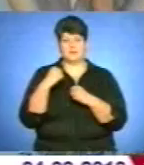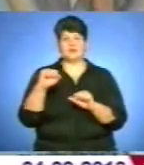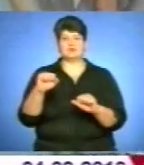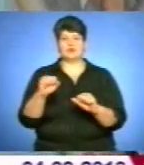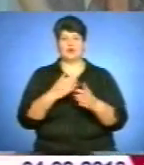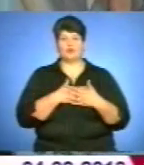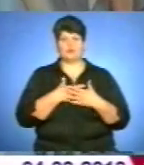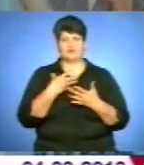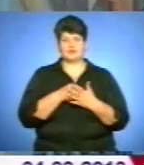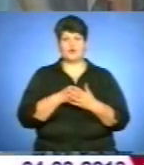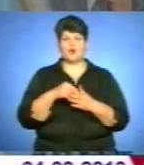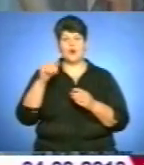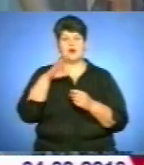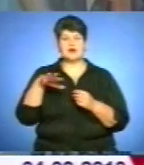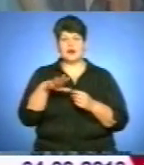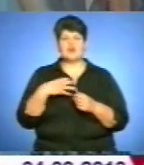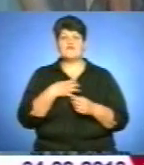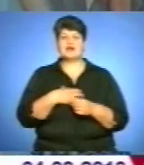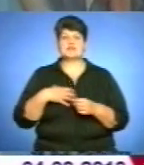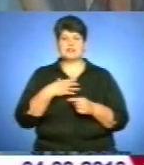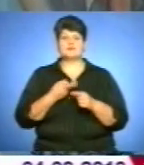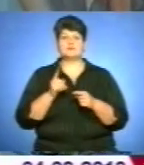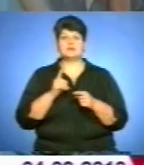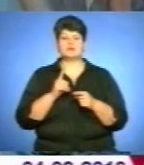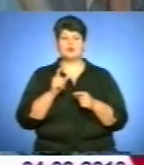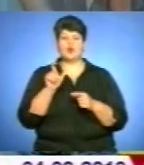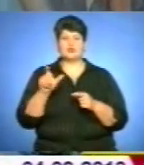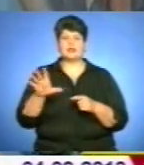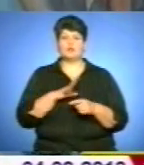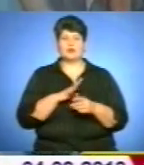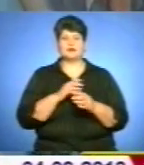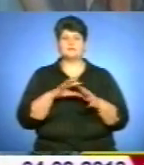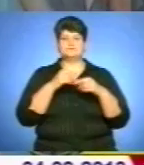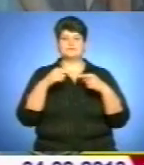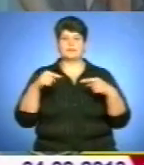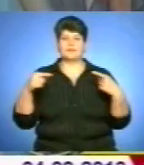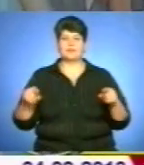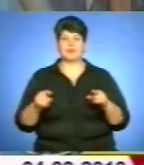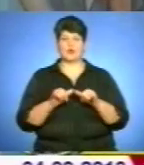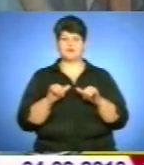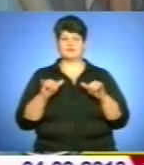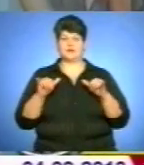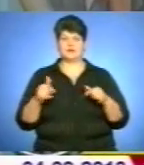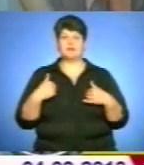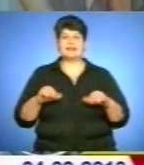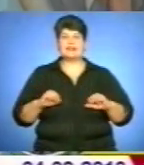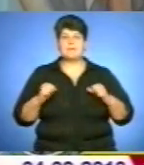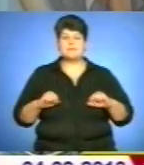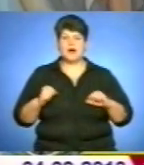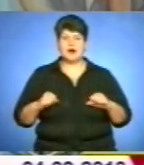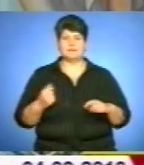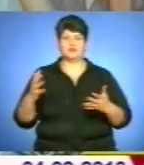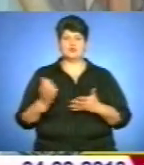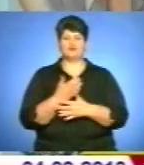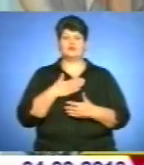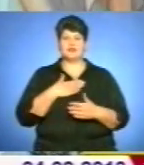Дуже важливо, щоб людина була гармонійно розвинута. Цього ми намагаємося досягнути в нашій